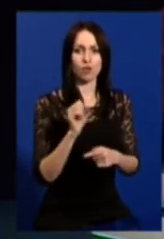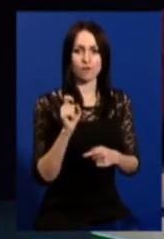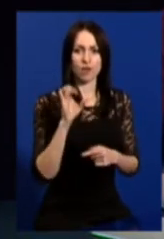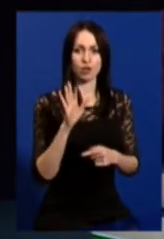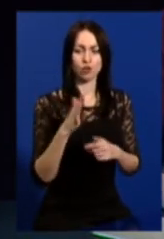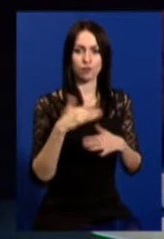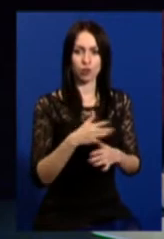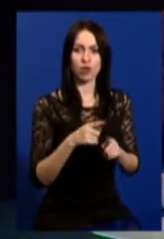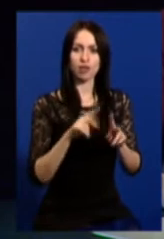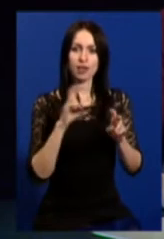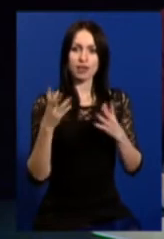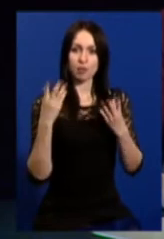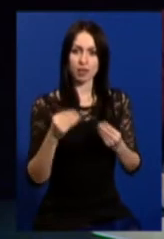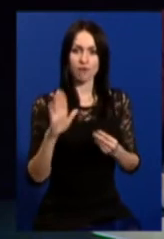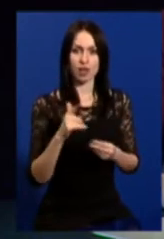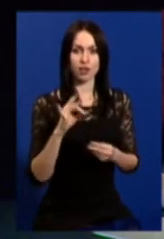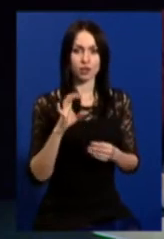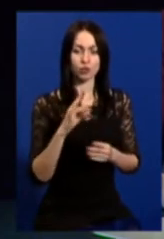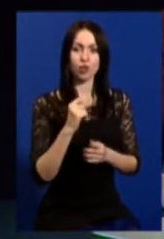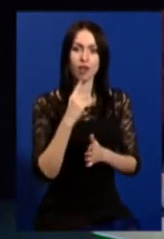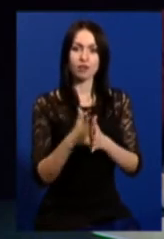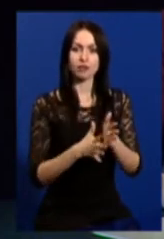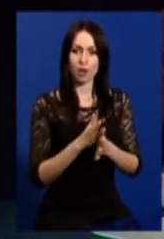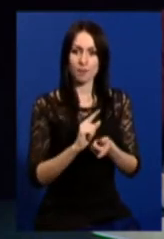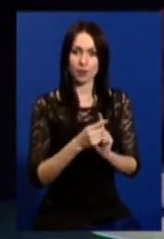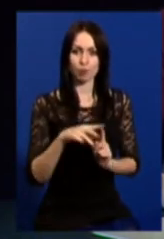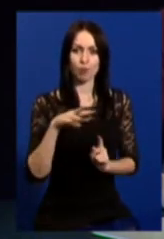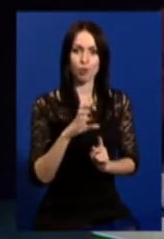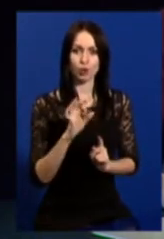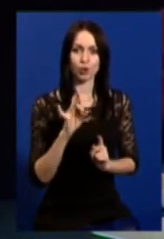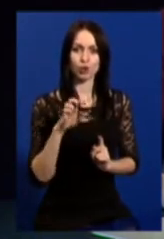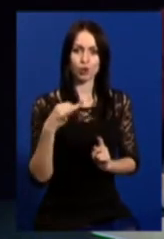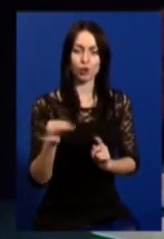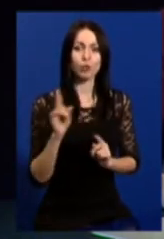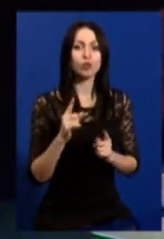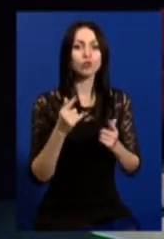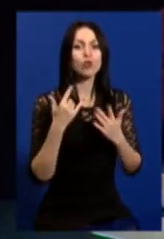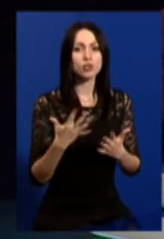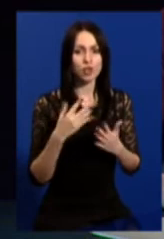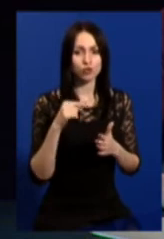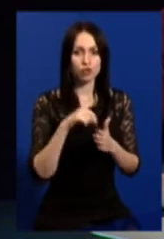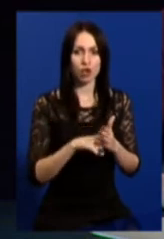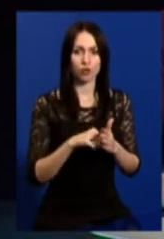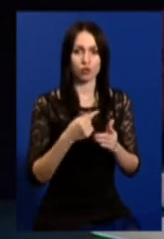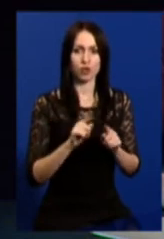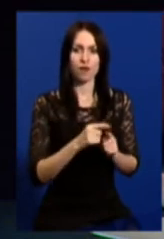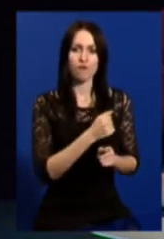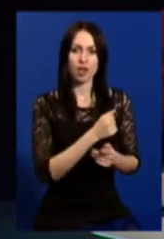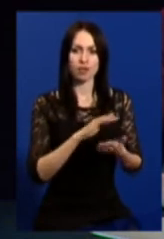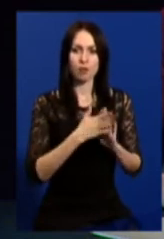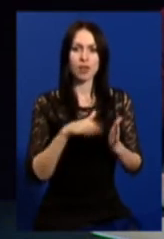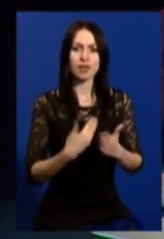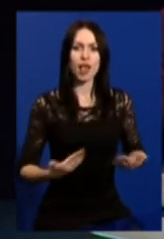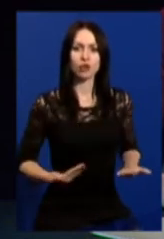Це тема дня. Я, Валерія Гицко, на жестову мову перекладає Моніка Соробей. І що означає запровадження воєнного стану для жителів в